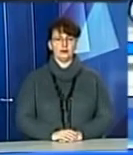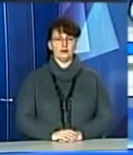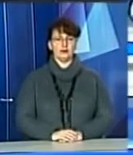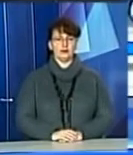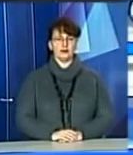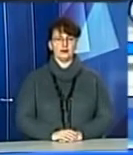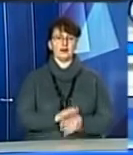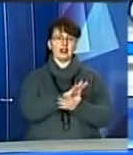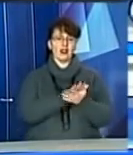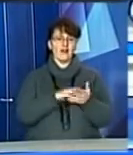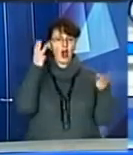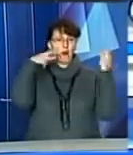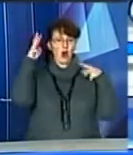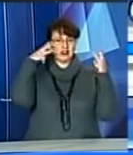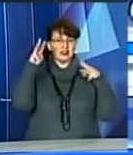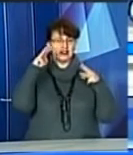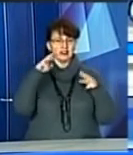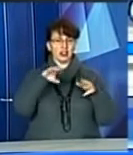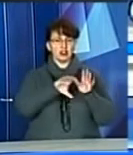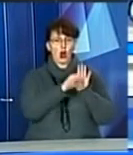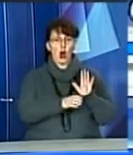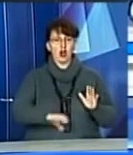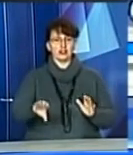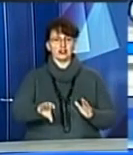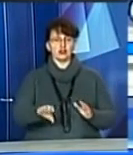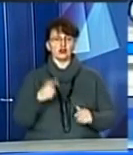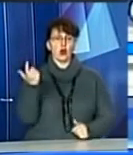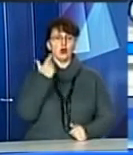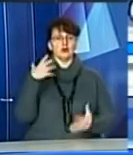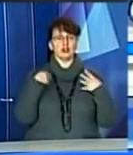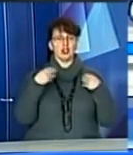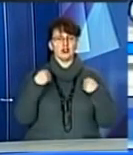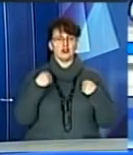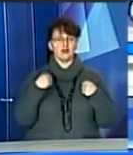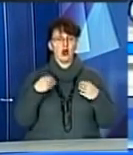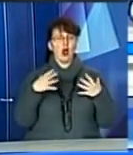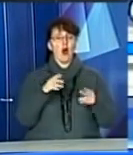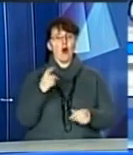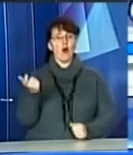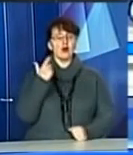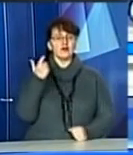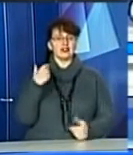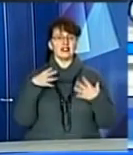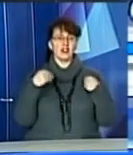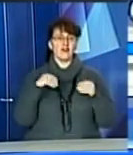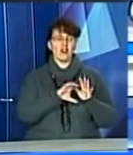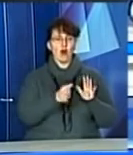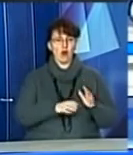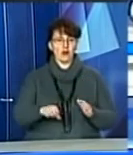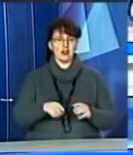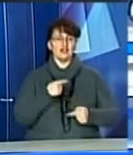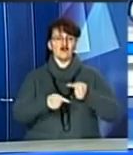Триває модернізація каналізаційного господарства Львова. Комунальне підприємство «Львівводоканал» оголосило через систему